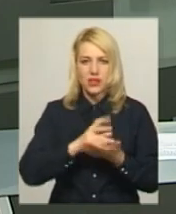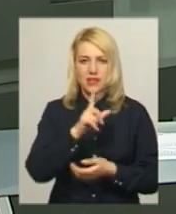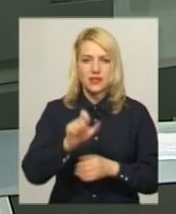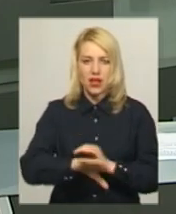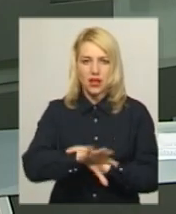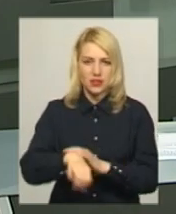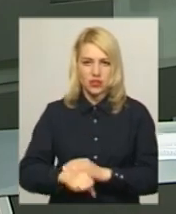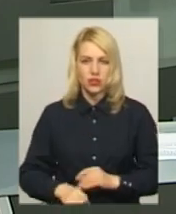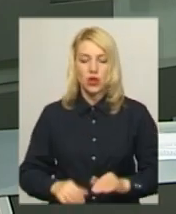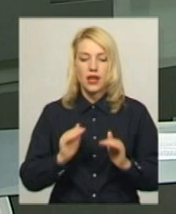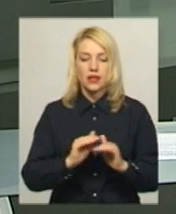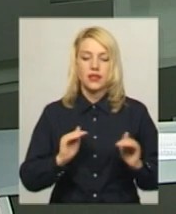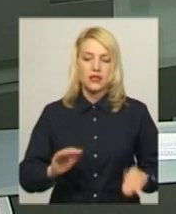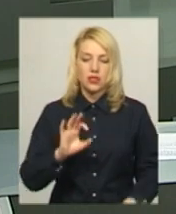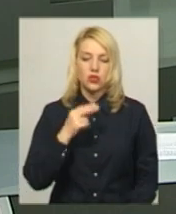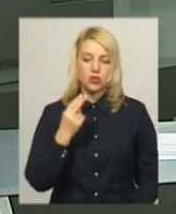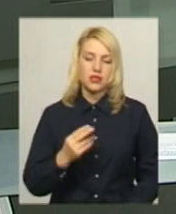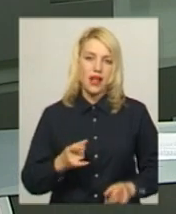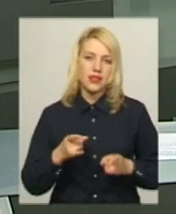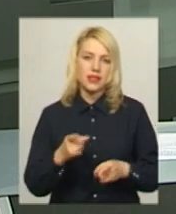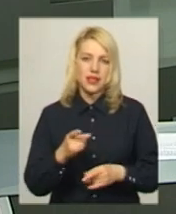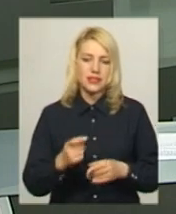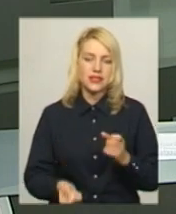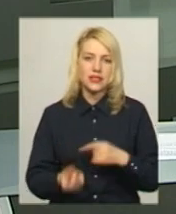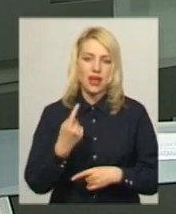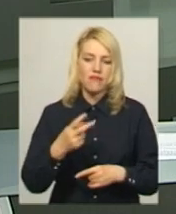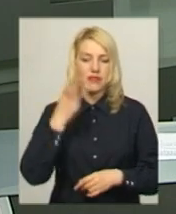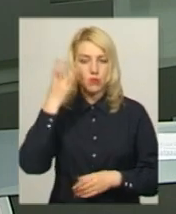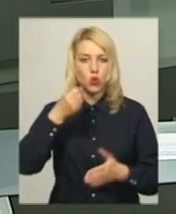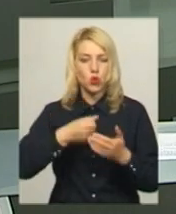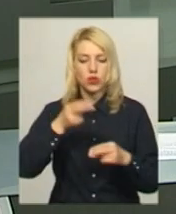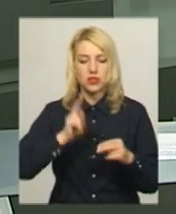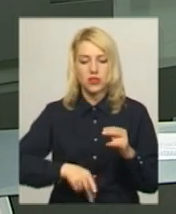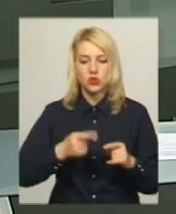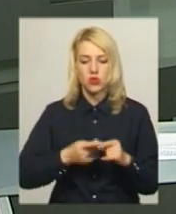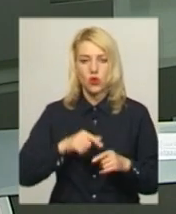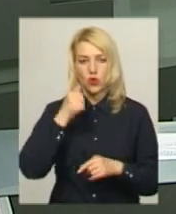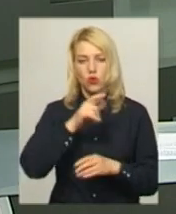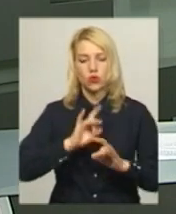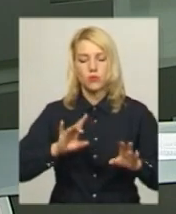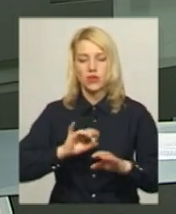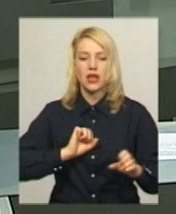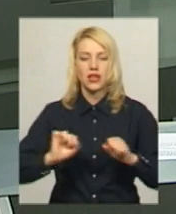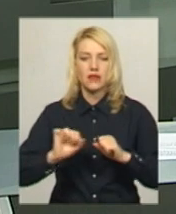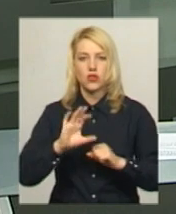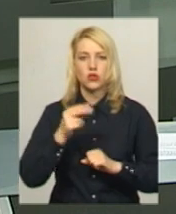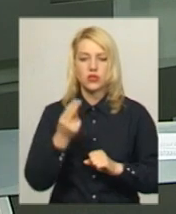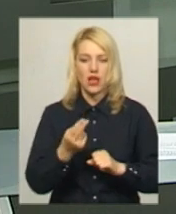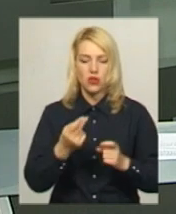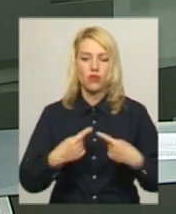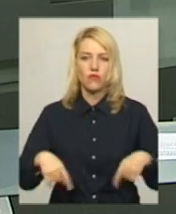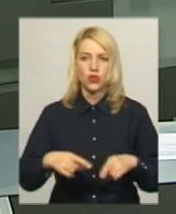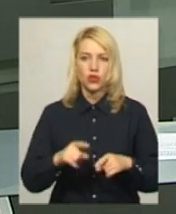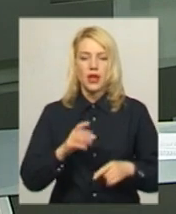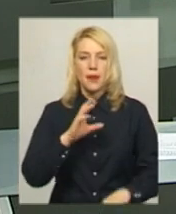Дитячий соціальний таксі з'явиться у Хмельницькому до кінця цього року, розповідає керівник соціального центру благодійного фонду «Каріта»